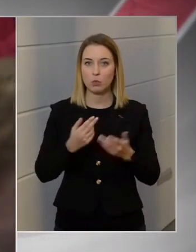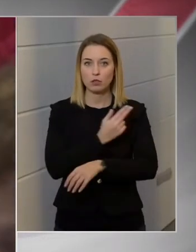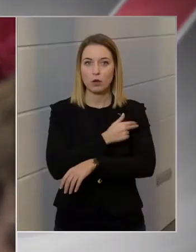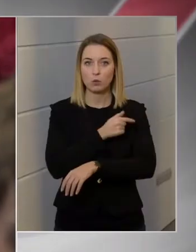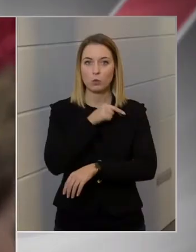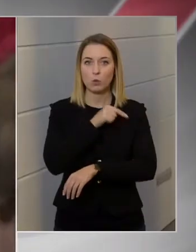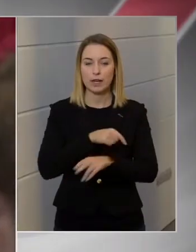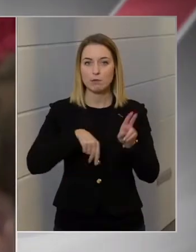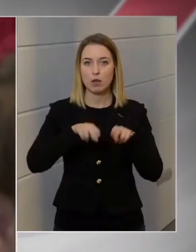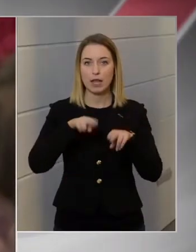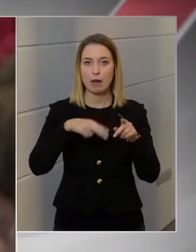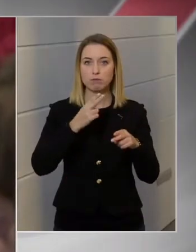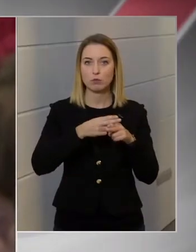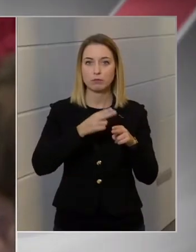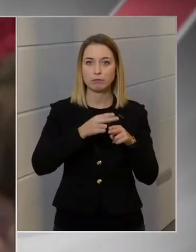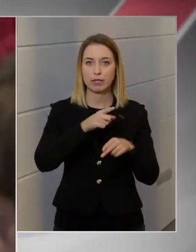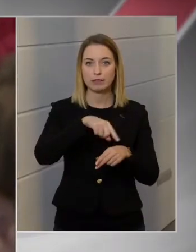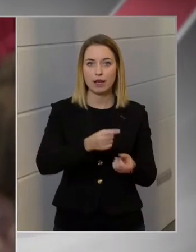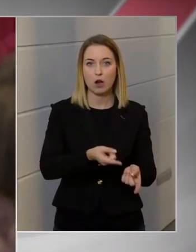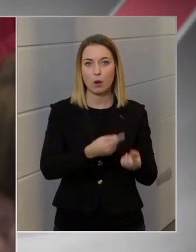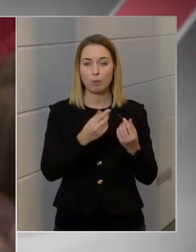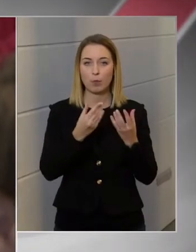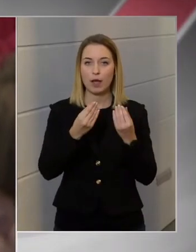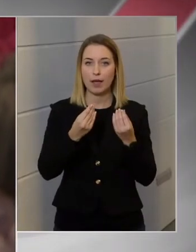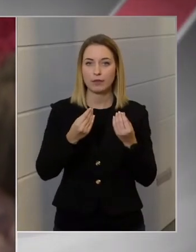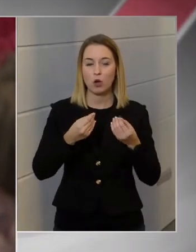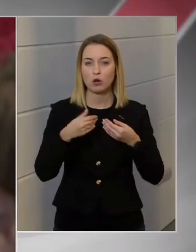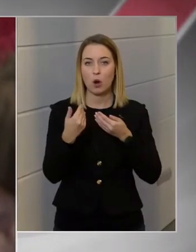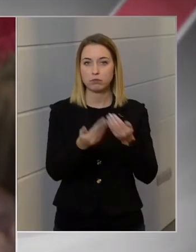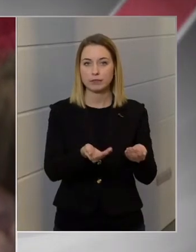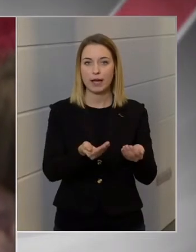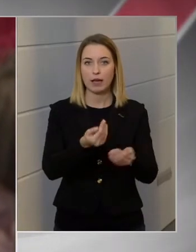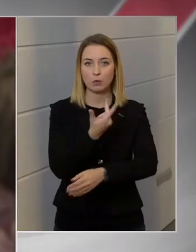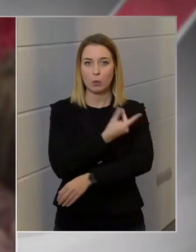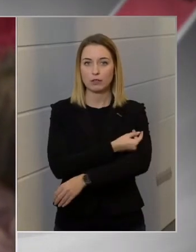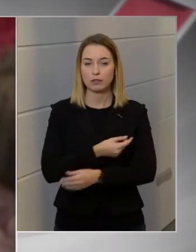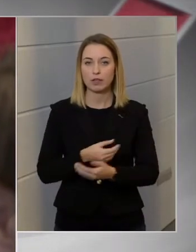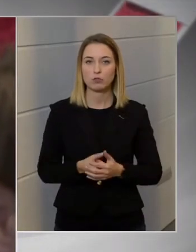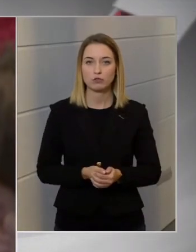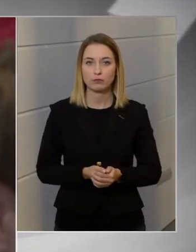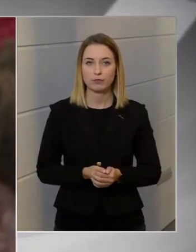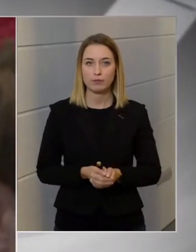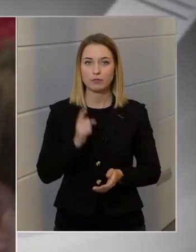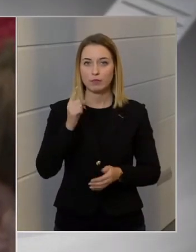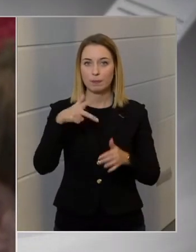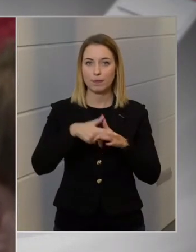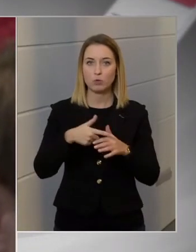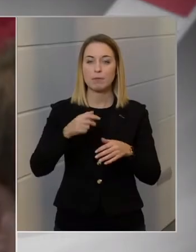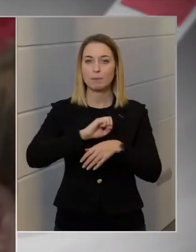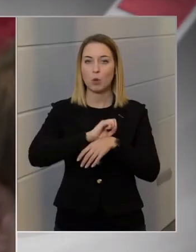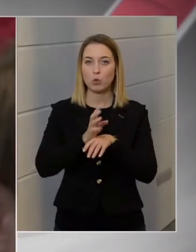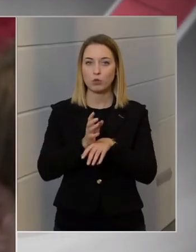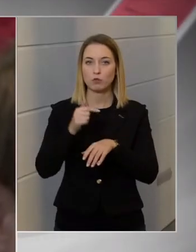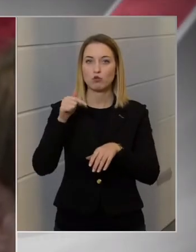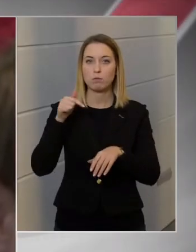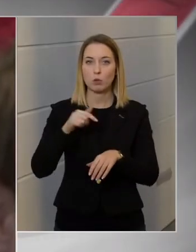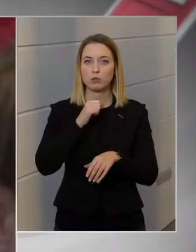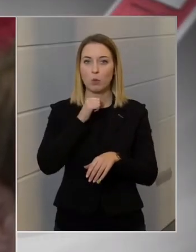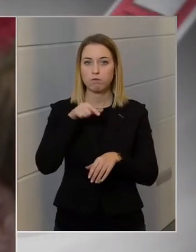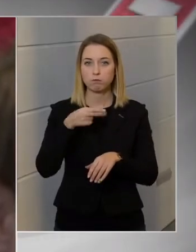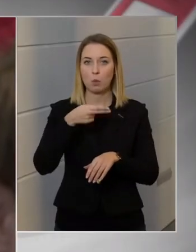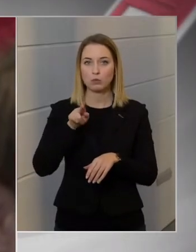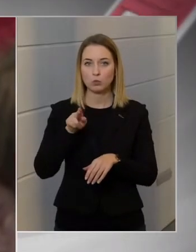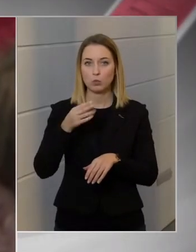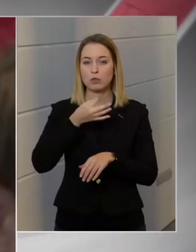kórházban ápolt betegek közül hányan kapták meg az oltást. Közben viszont a koronavírus.gov.hu oldalon